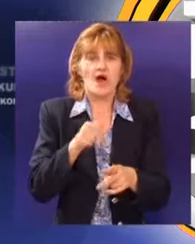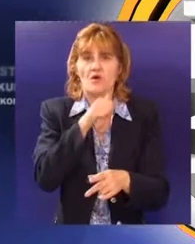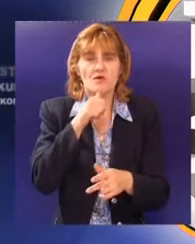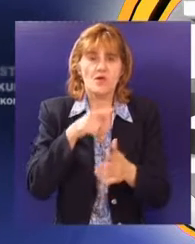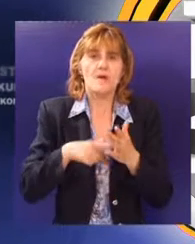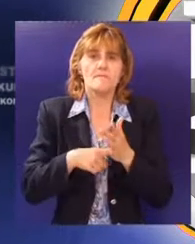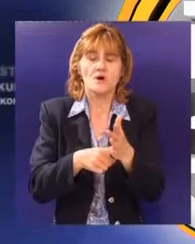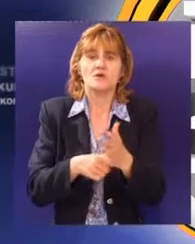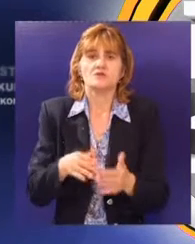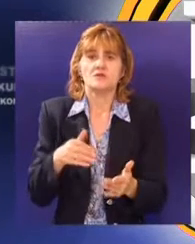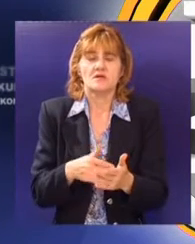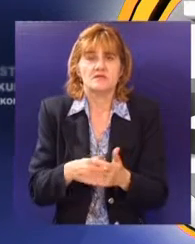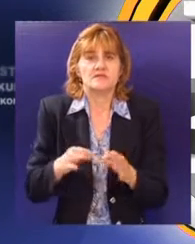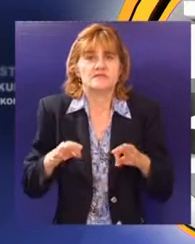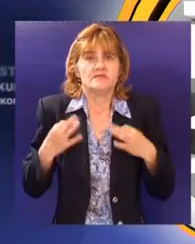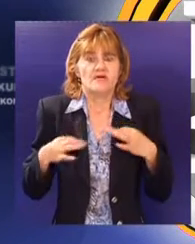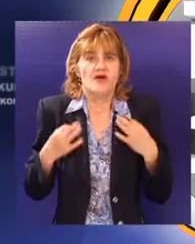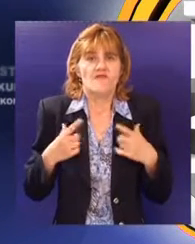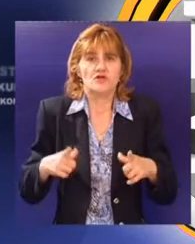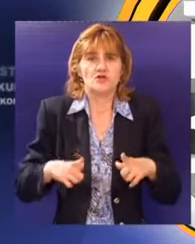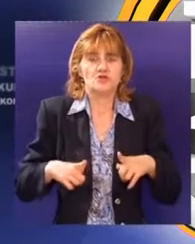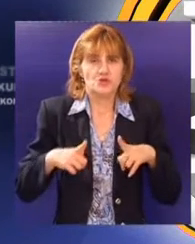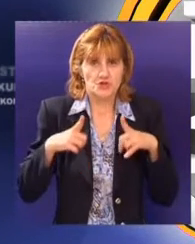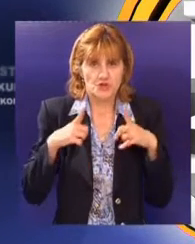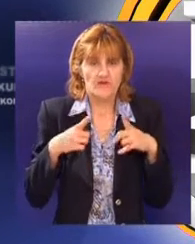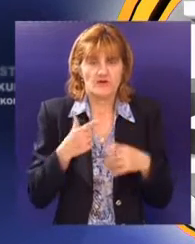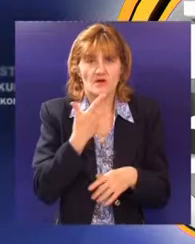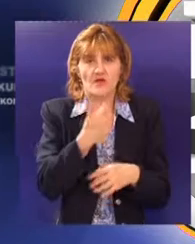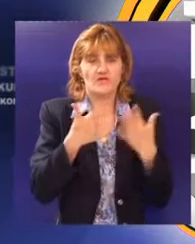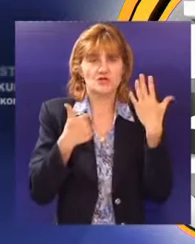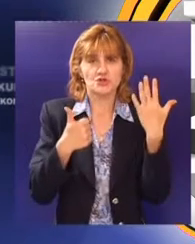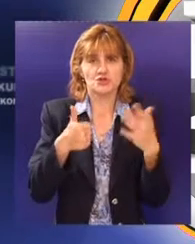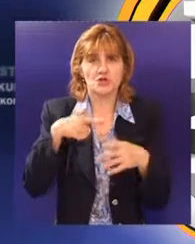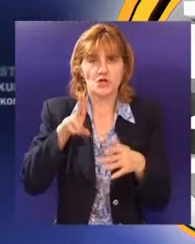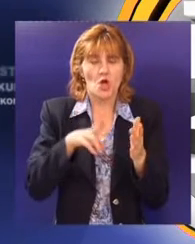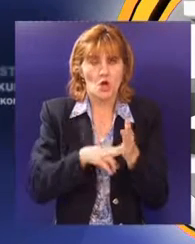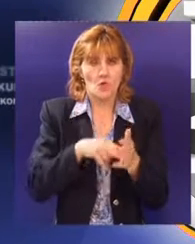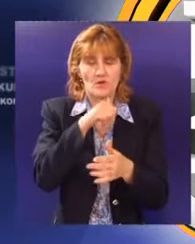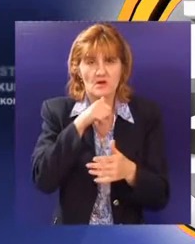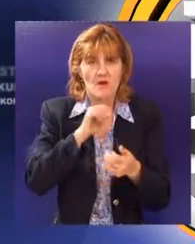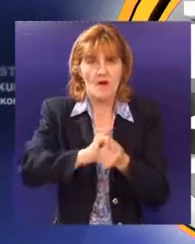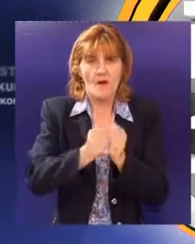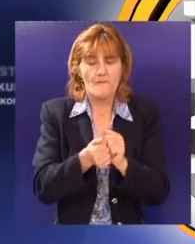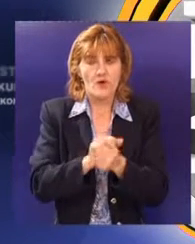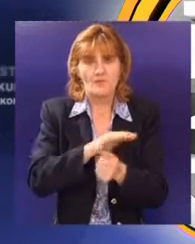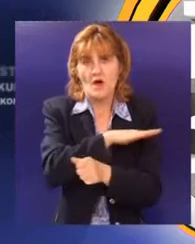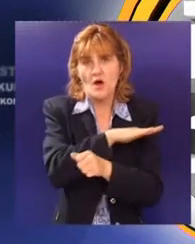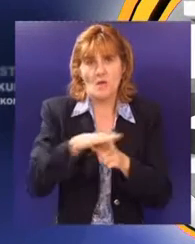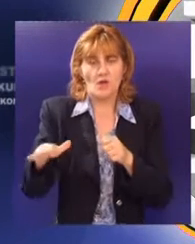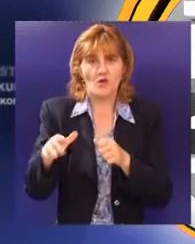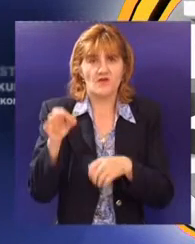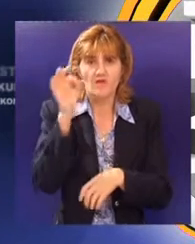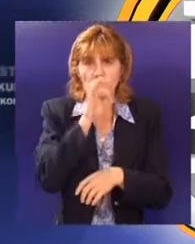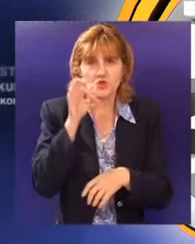i ti zdrav život. Manifestacija je organizowana povodom 26. juna Svetskog dana borbe protiv zloupotrebe i krijumčarenja droga.